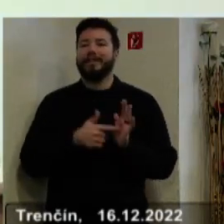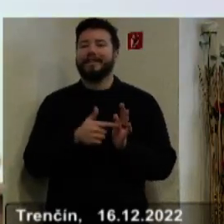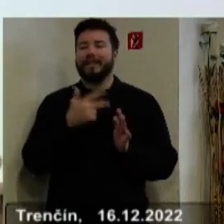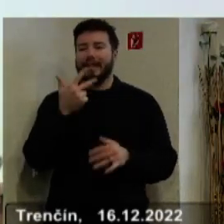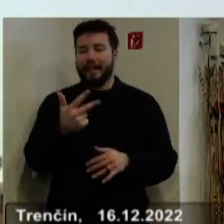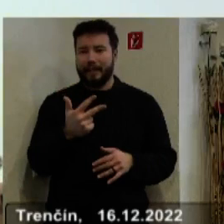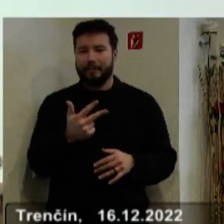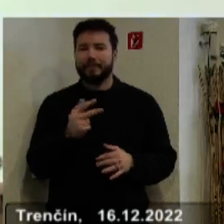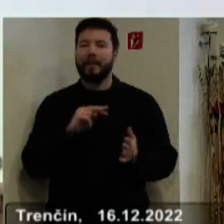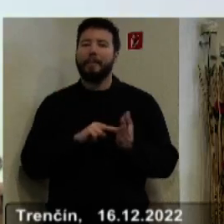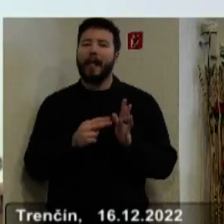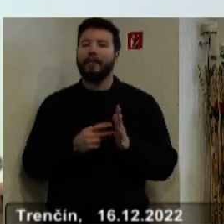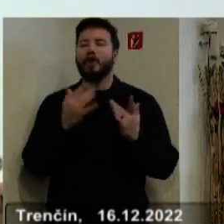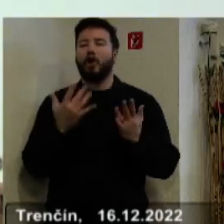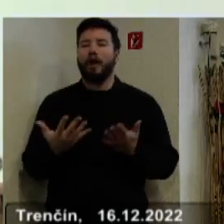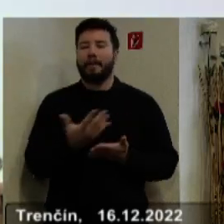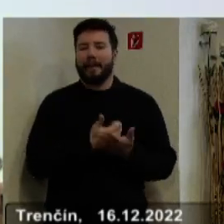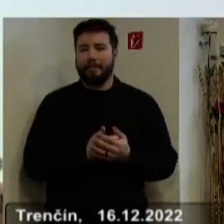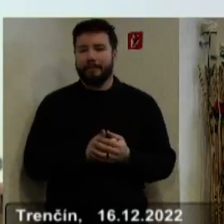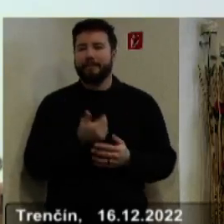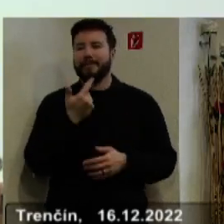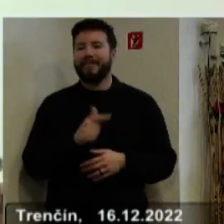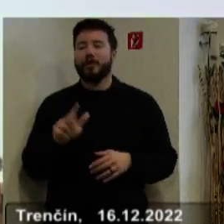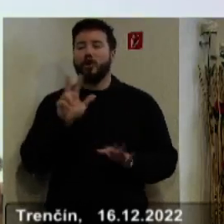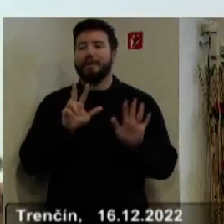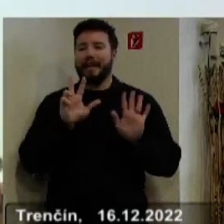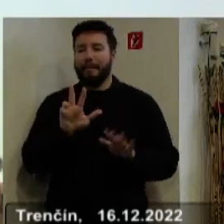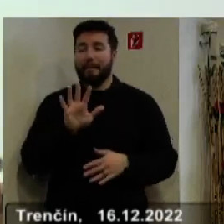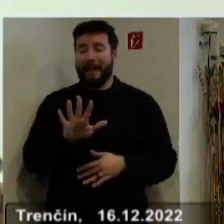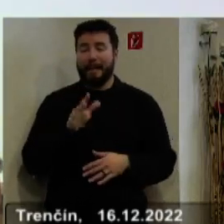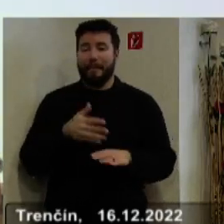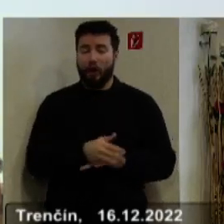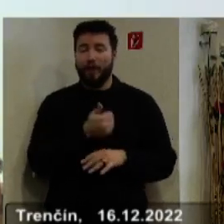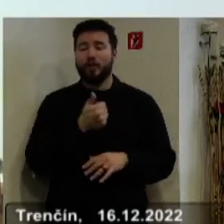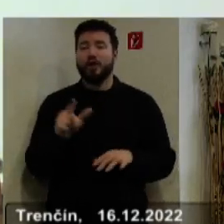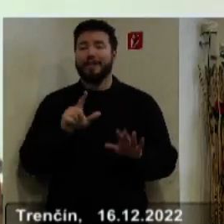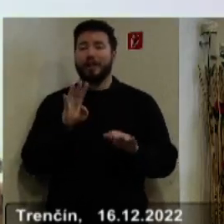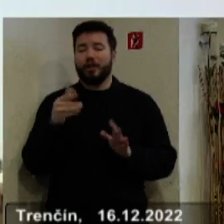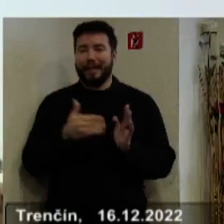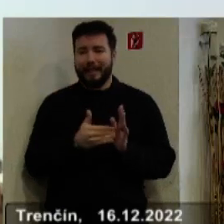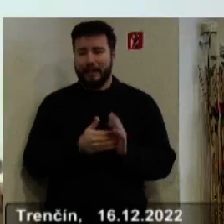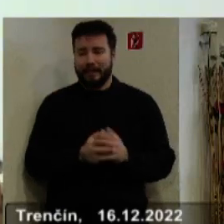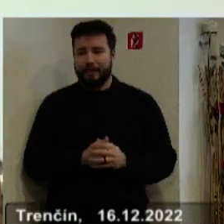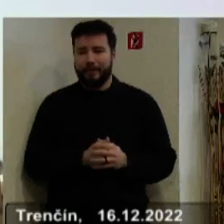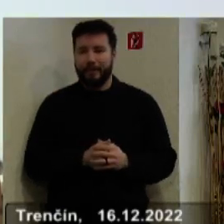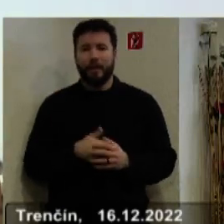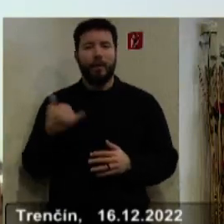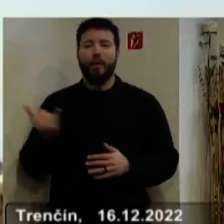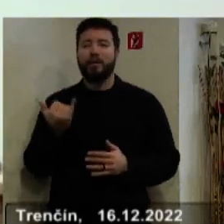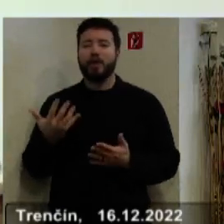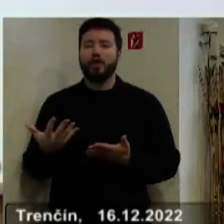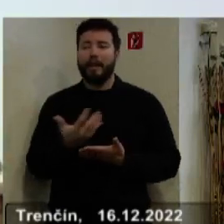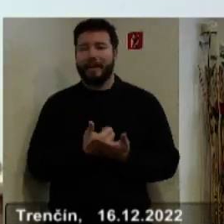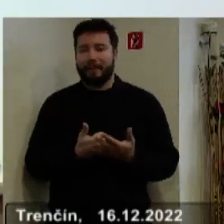sú plánované v objeme 285 miliónov 174 tisíc. Z toho bežné príjmy